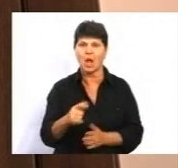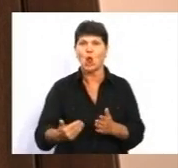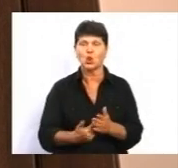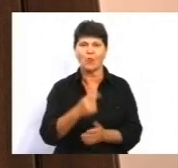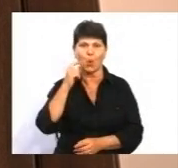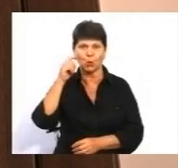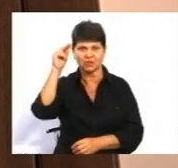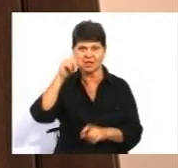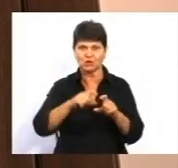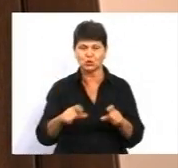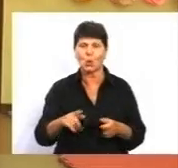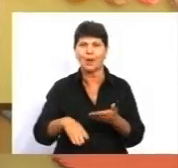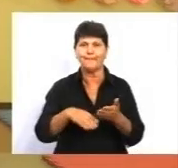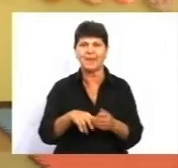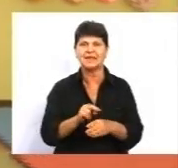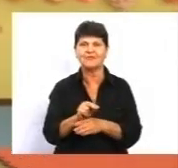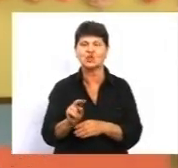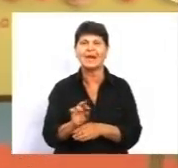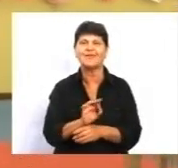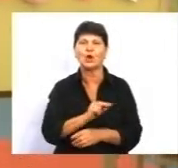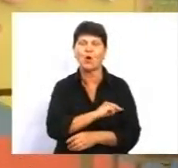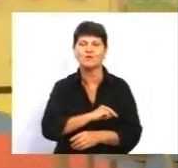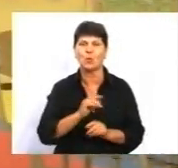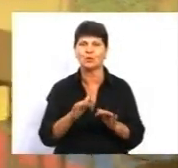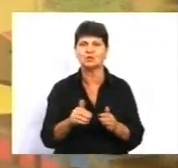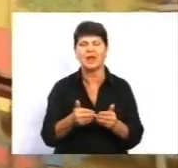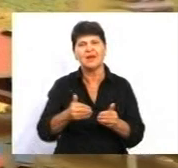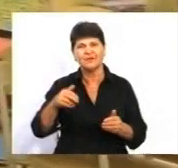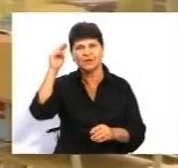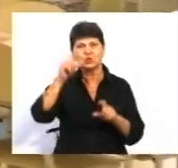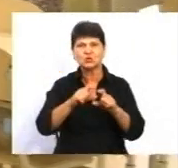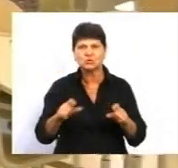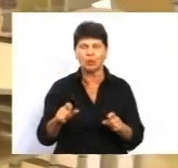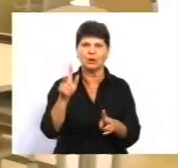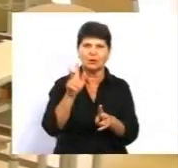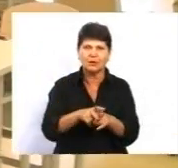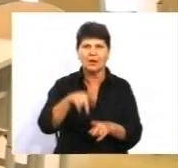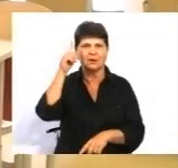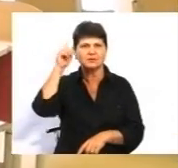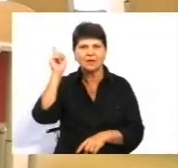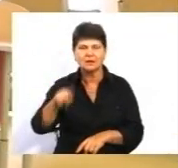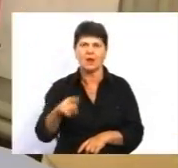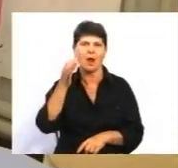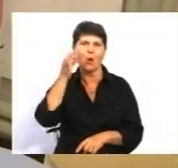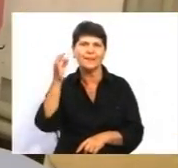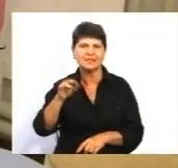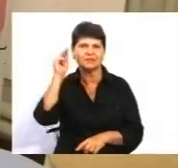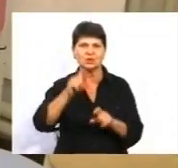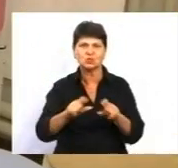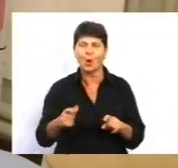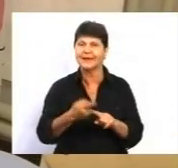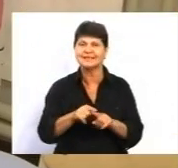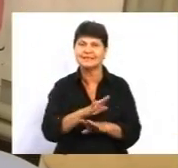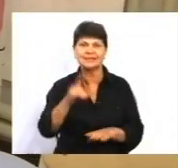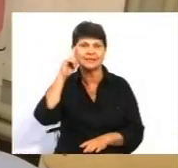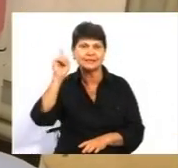школа – це нові методи навчально-виховного процесу, відхід від школи, яка напихає дітей знаннями до школи компетентностей. Це не лише знання, а й